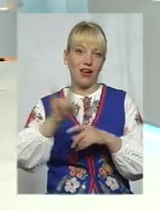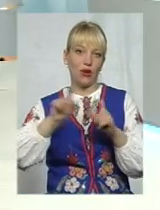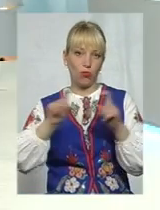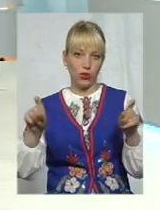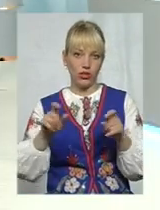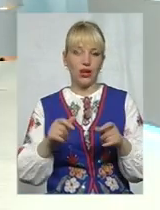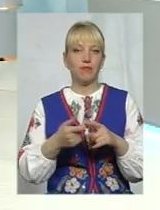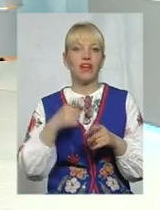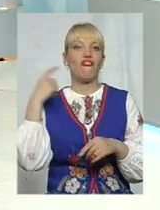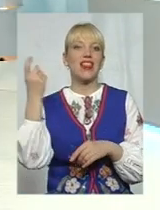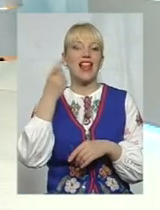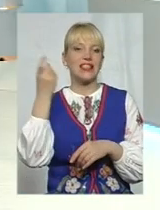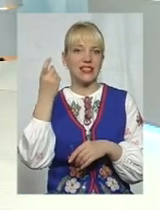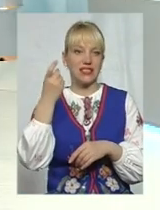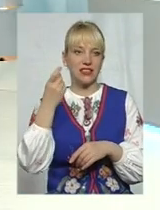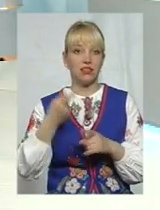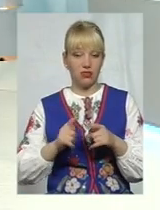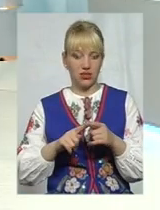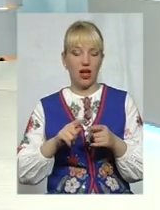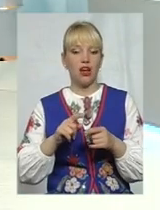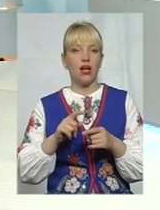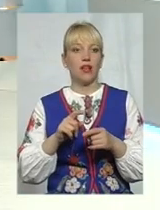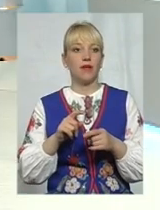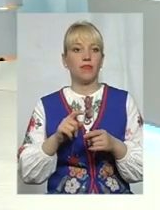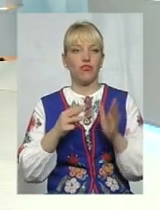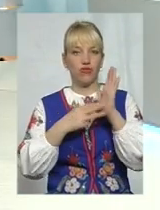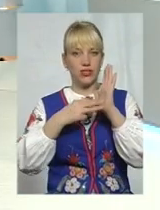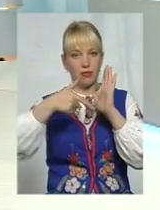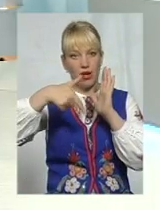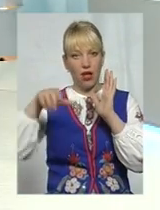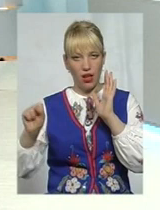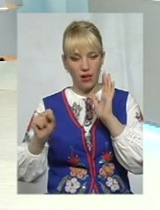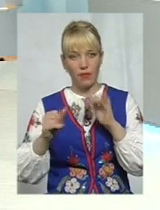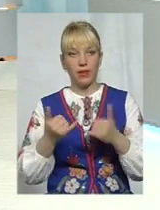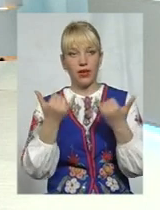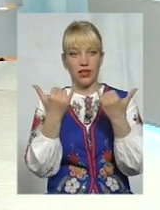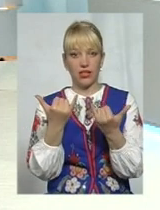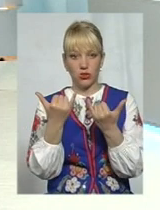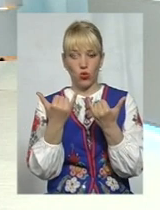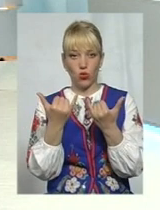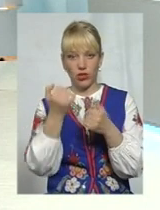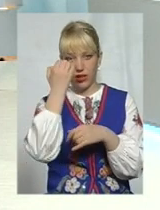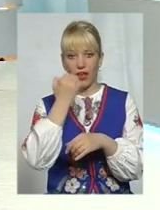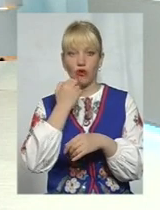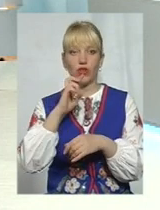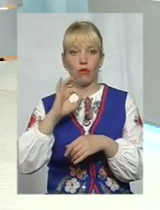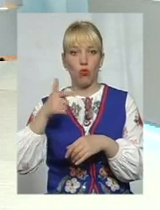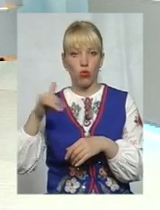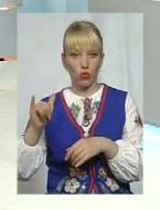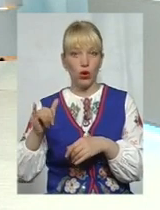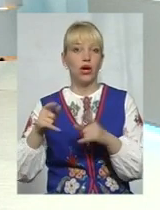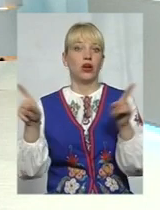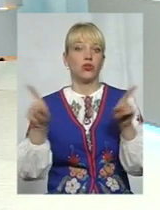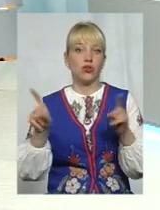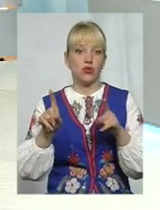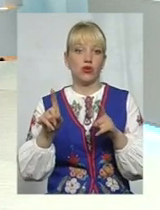власності аеропорта комунального підприємства. Майже 8 гектарів. Так. І сьогодні, на сьогодні вже дякувати Богу, є те, що ми вже